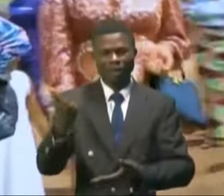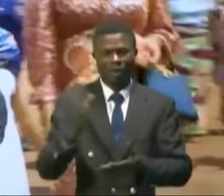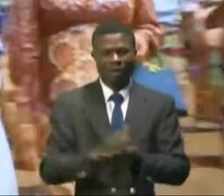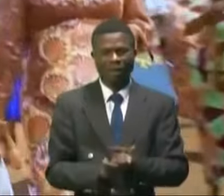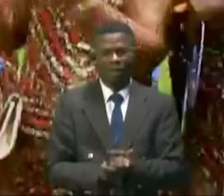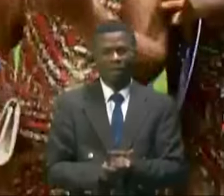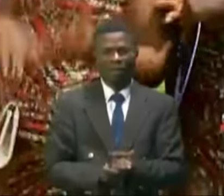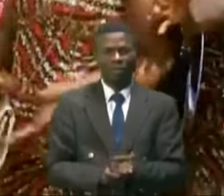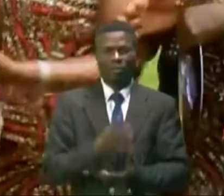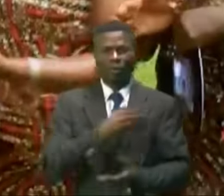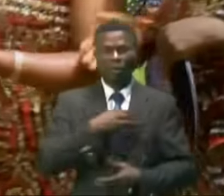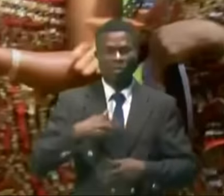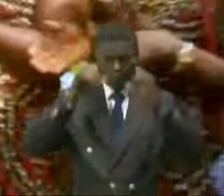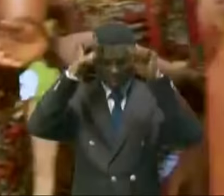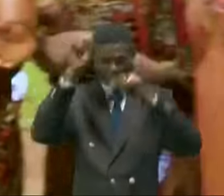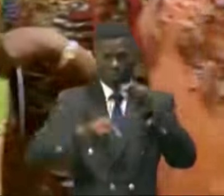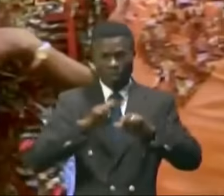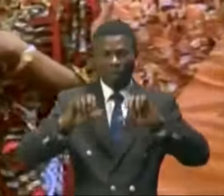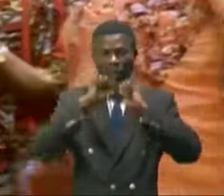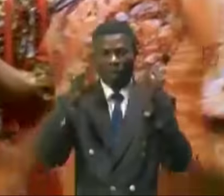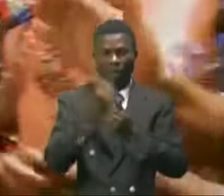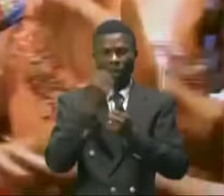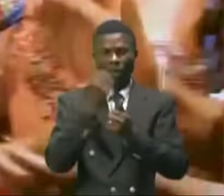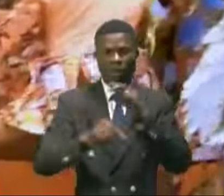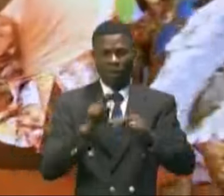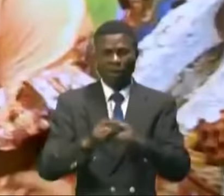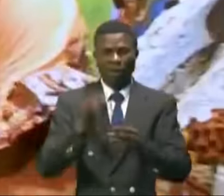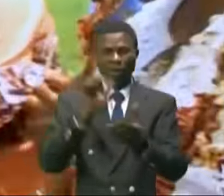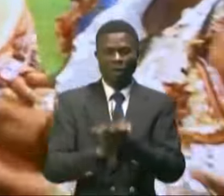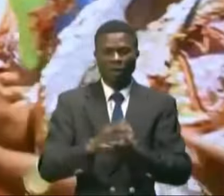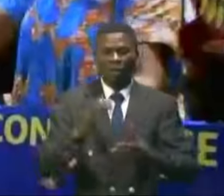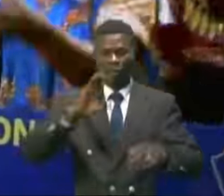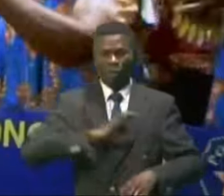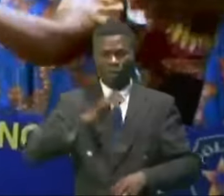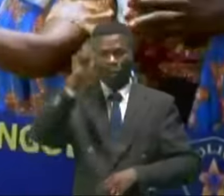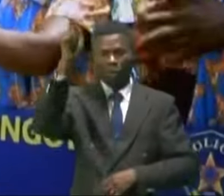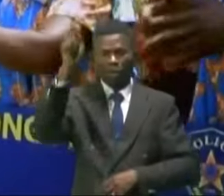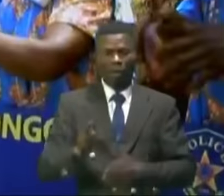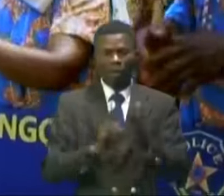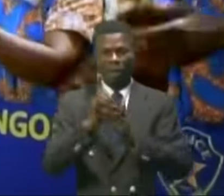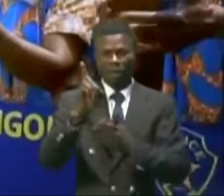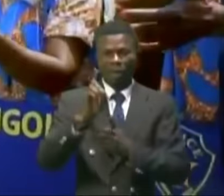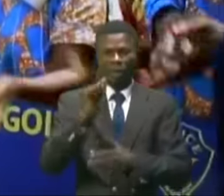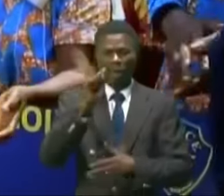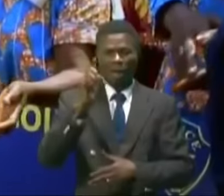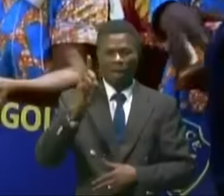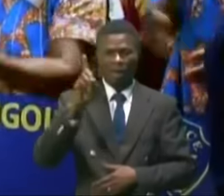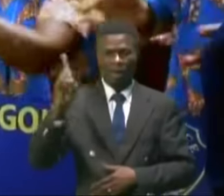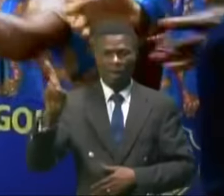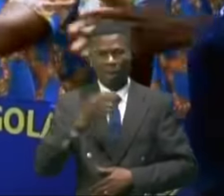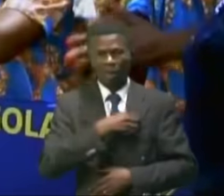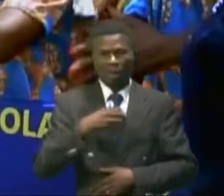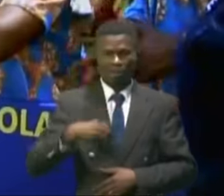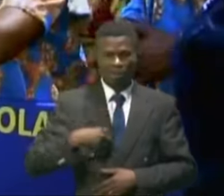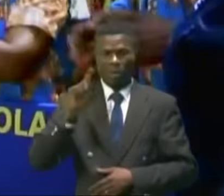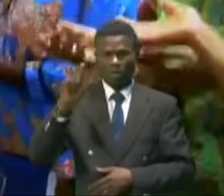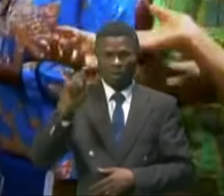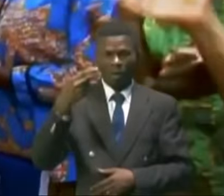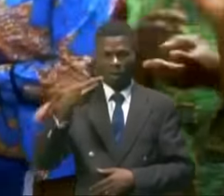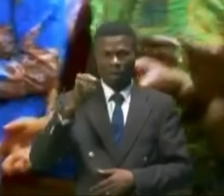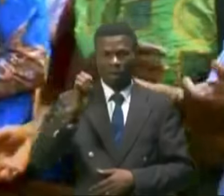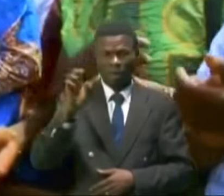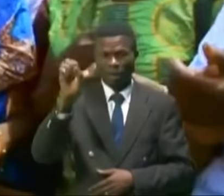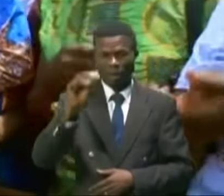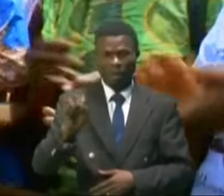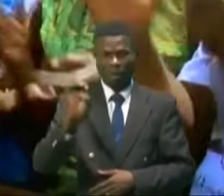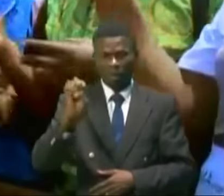La présidente nationale de l'association nationale des épouses de policiers pour le développement IPB en sigle, Mme Thérèse Capata-Alongaboni,